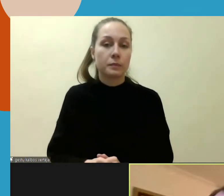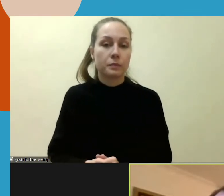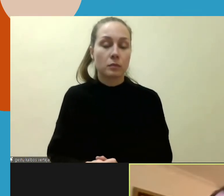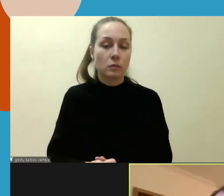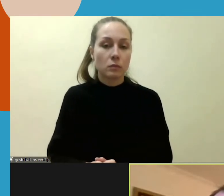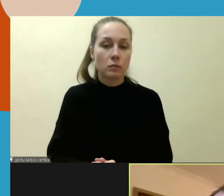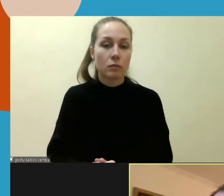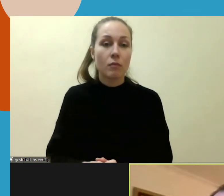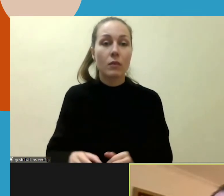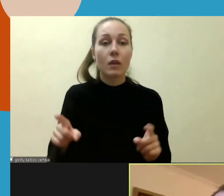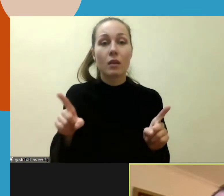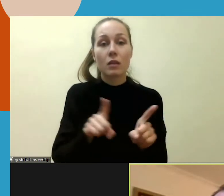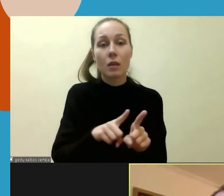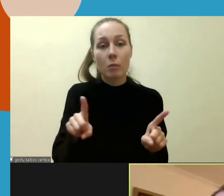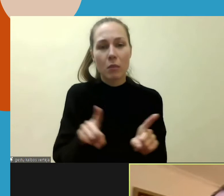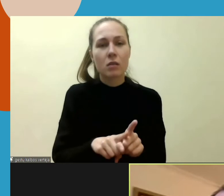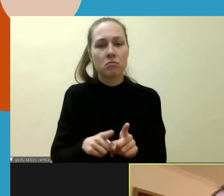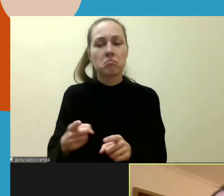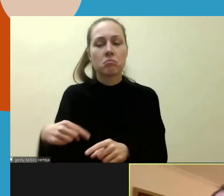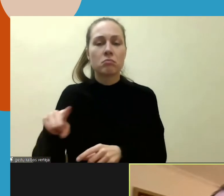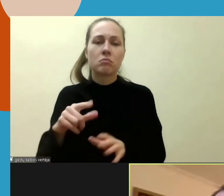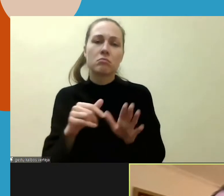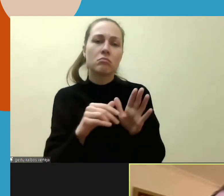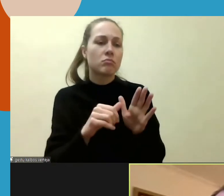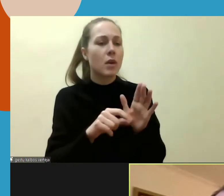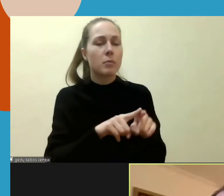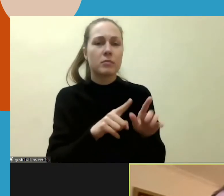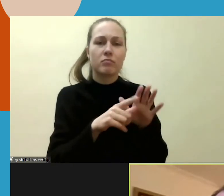Taip pat polenkėsi menkinti jų patirtį.